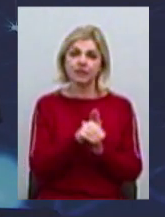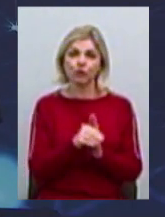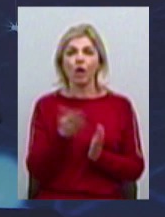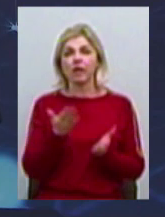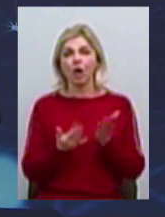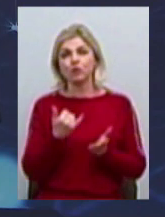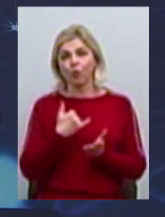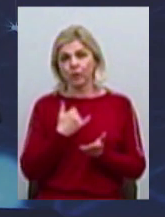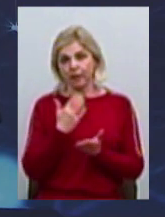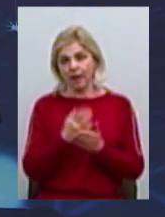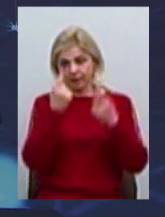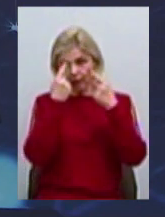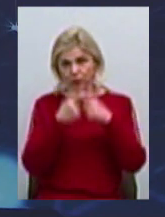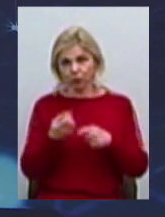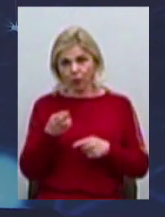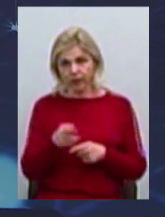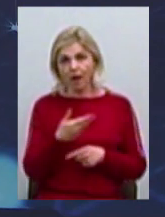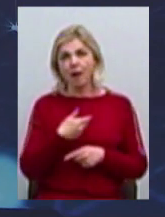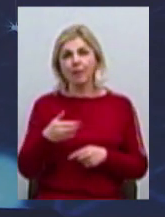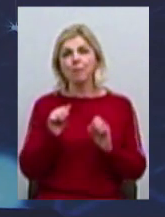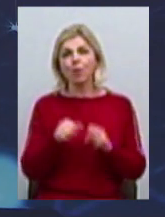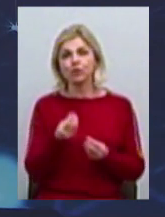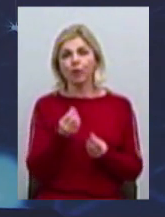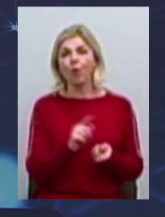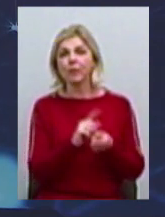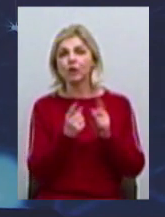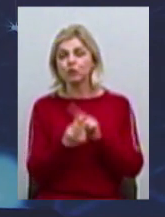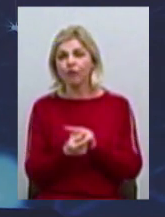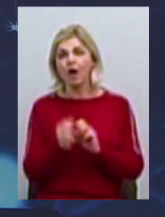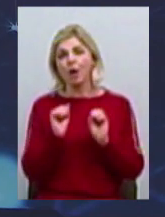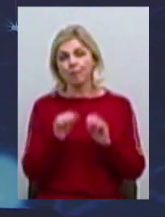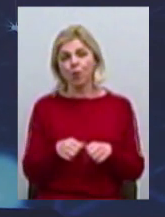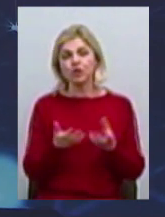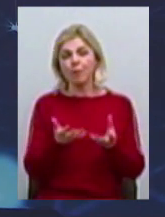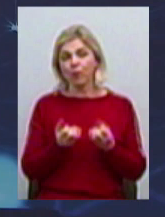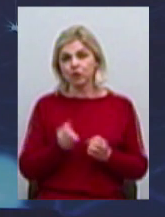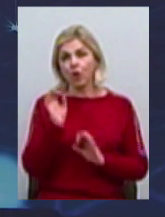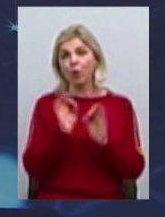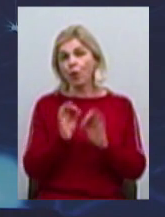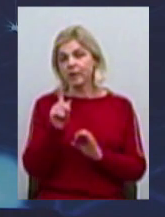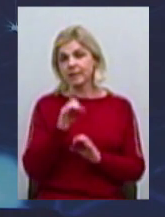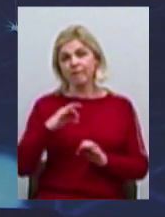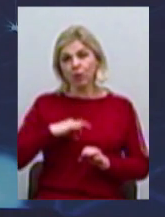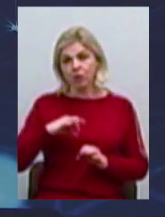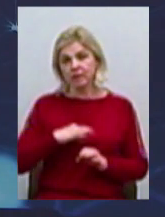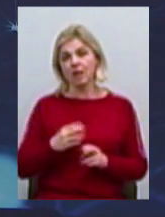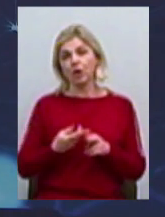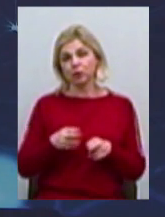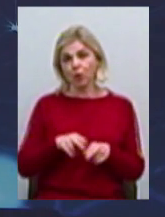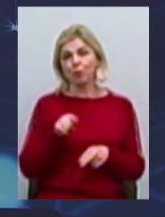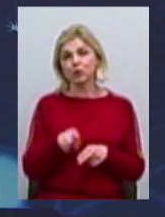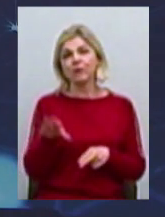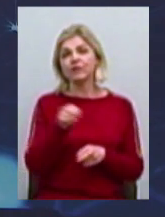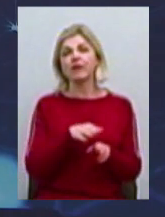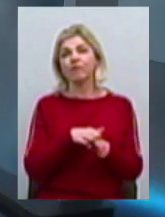в нас є технологія, відповідно, ми можемо її комерціалізувати, можемо отримувати роялки за використання і так далі. Тому це все відбувається в